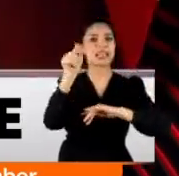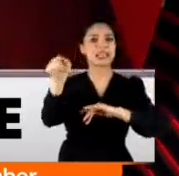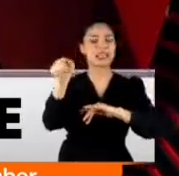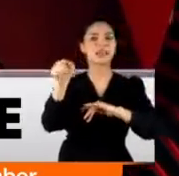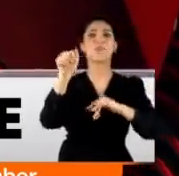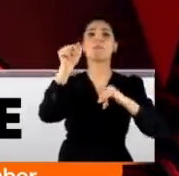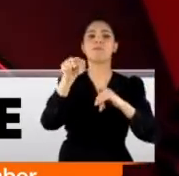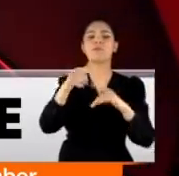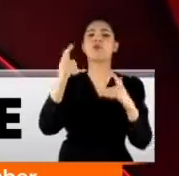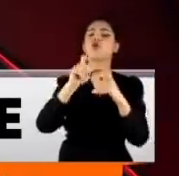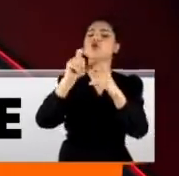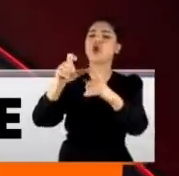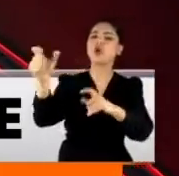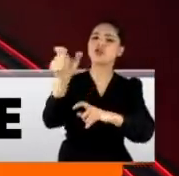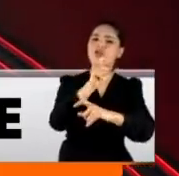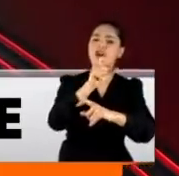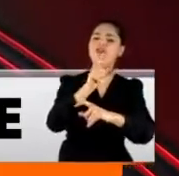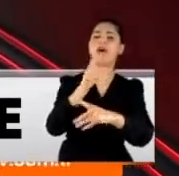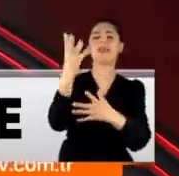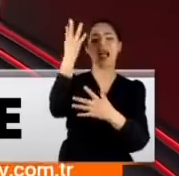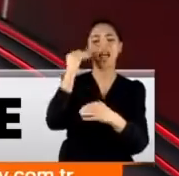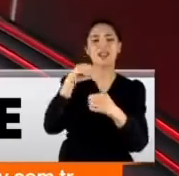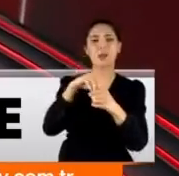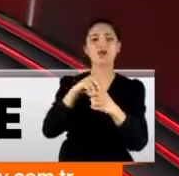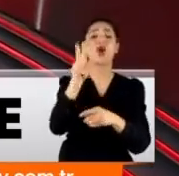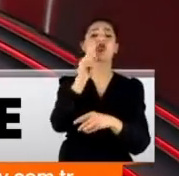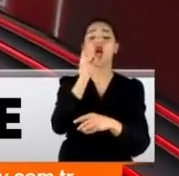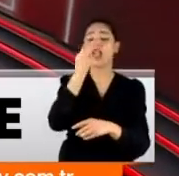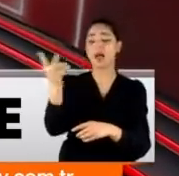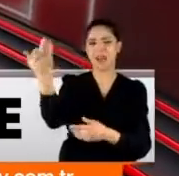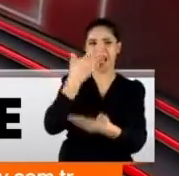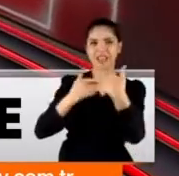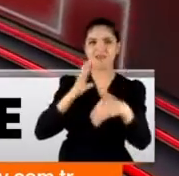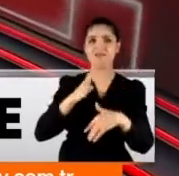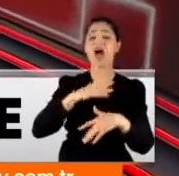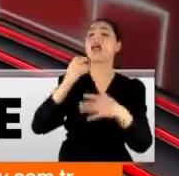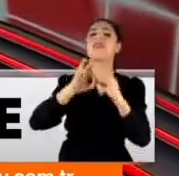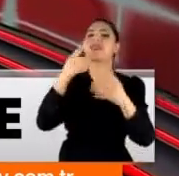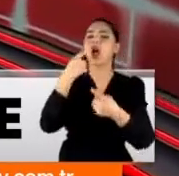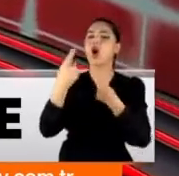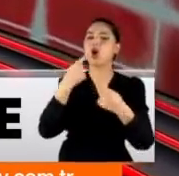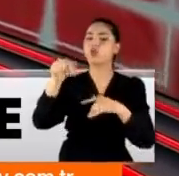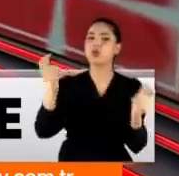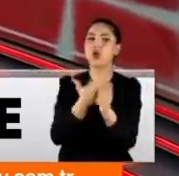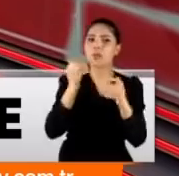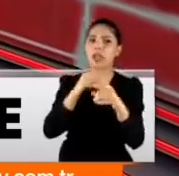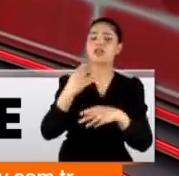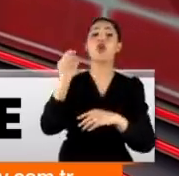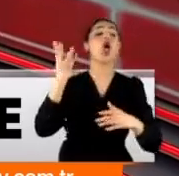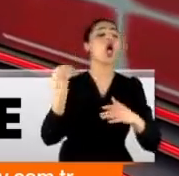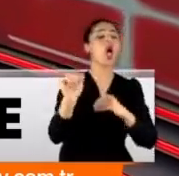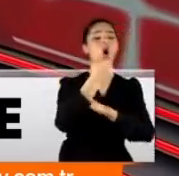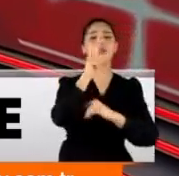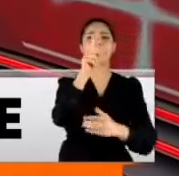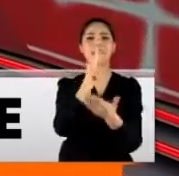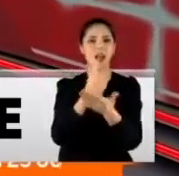külliyedeydi ve bu soruların yanıtlarını alabilmek için son haberleri ondan alacağız. Betül neler konuşuldu bugün kabinede? Çıkan çok önemli